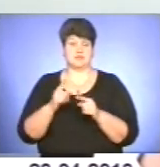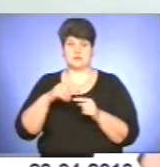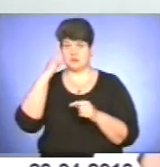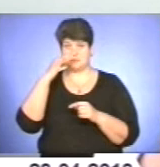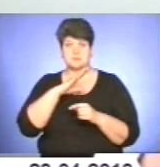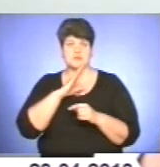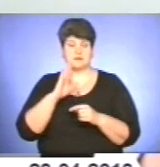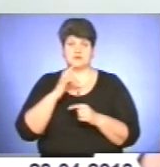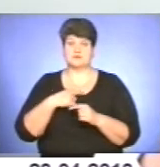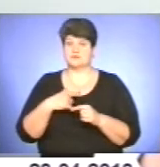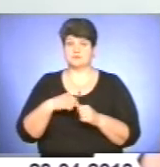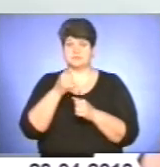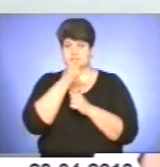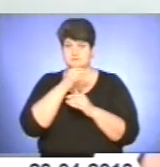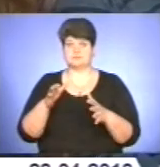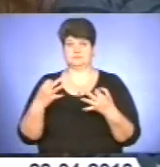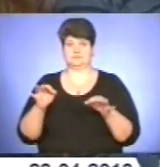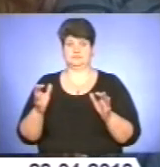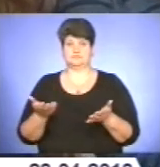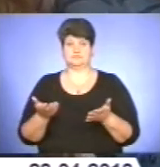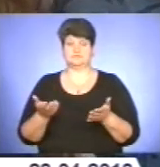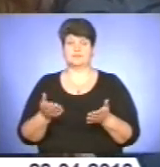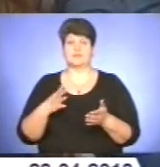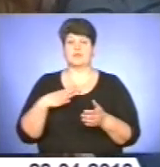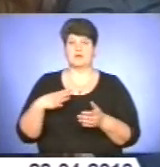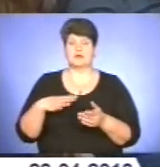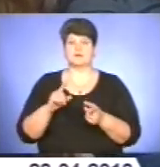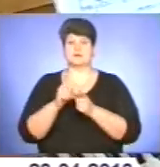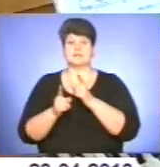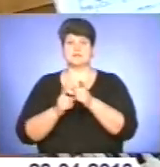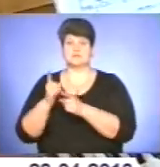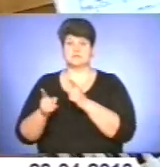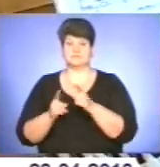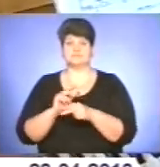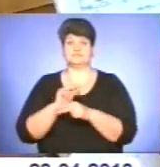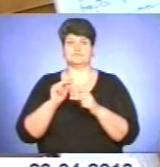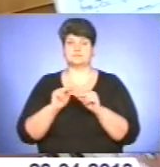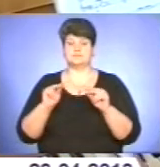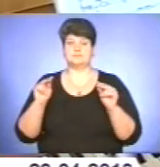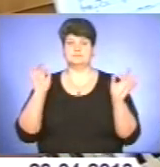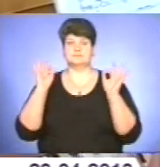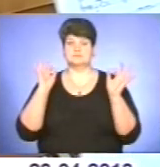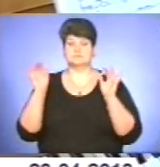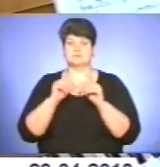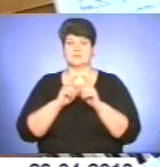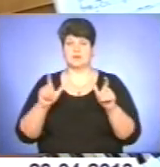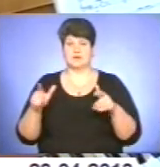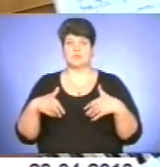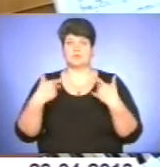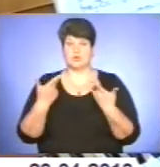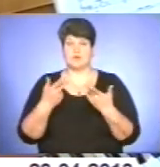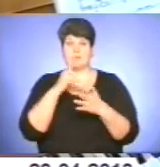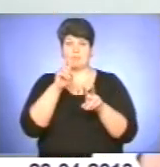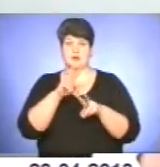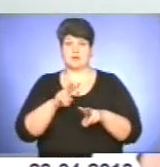зможуть стільки позволити. Чекають зміни і на викладачів музичних шкіл. Їм пропонують переглянути навчальні плани.